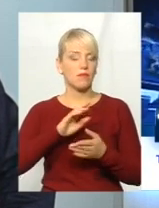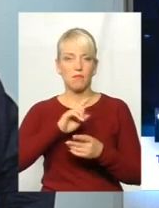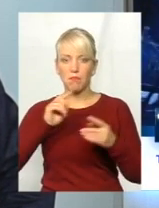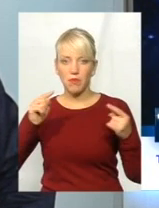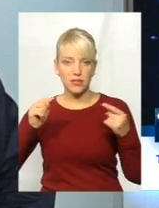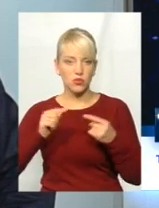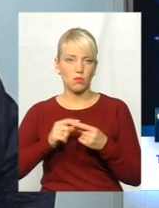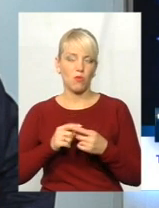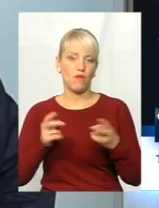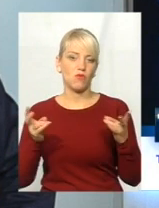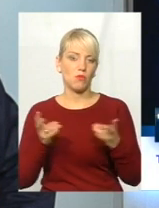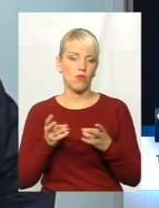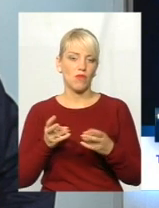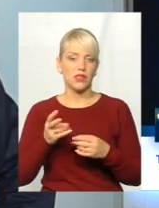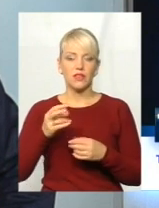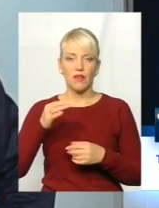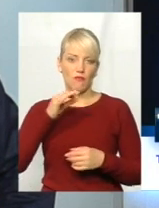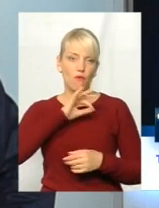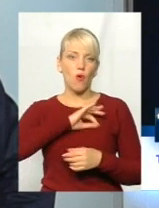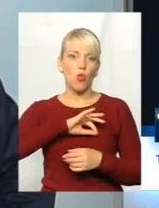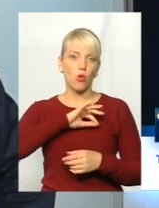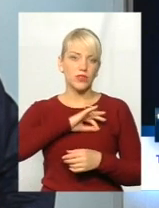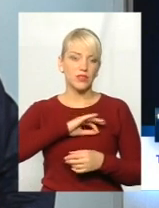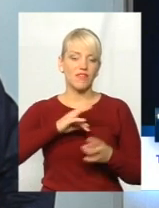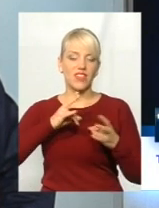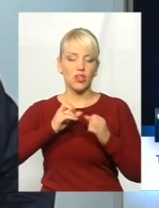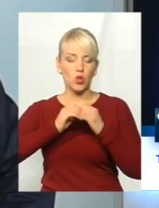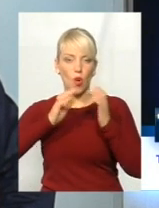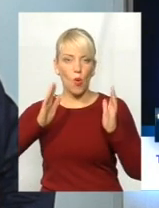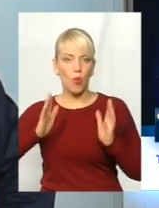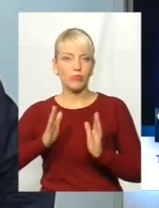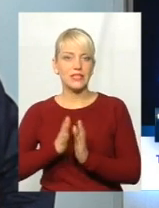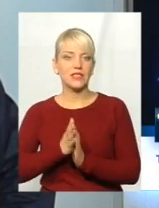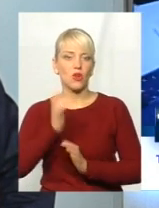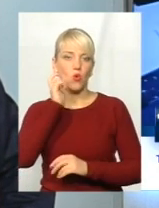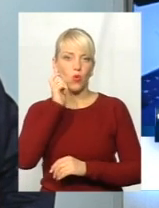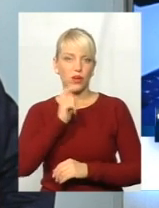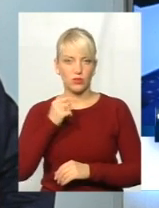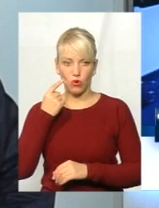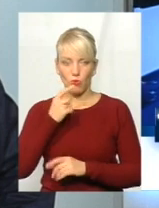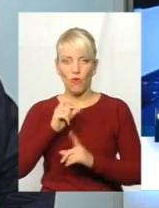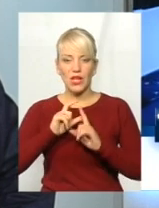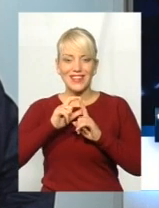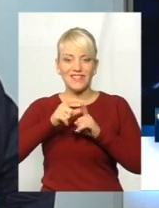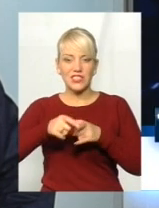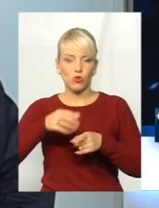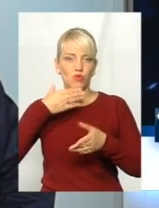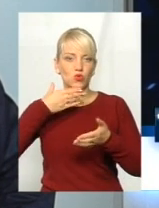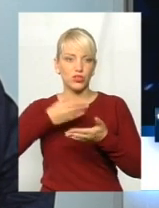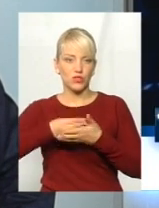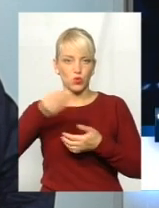володіти в необхідному обсязі українською мовою і розсловлювати свою думку і